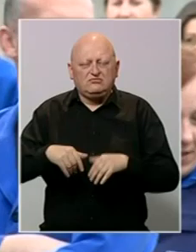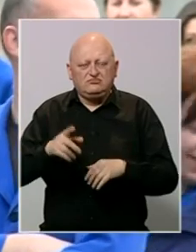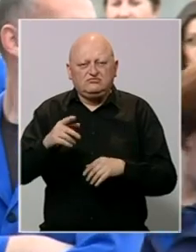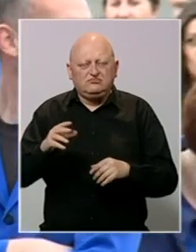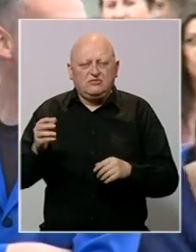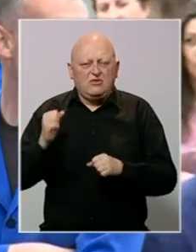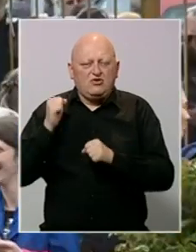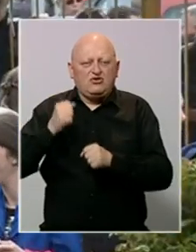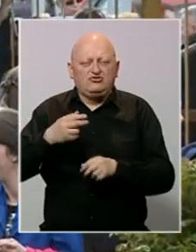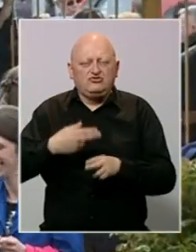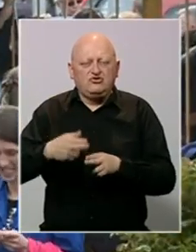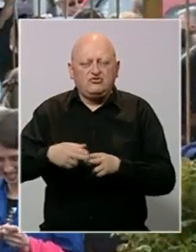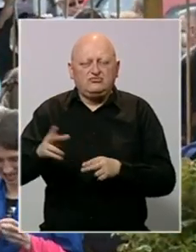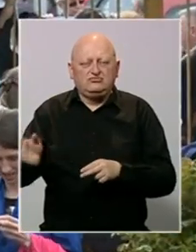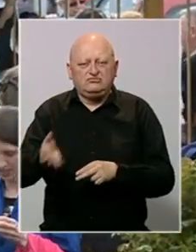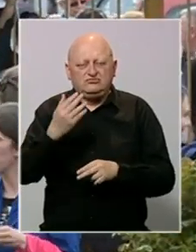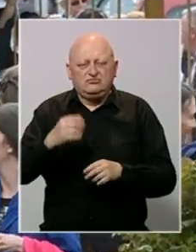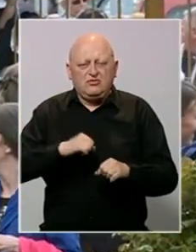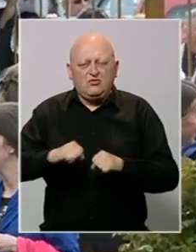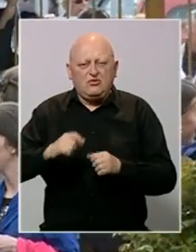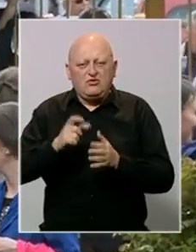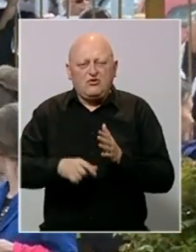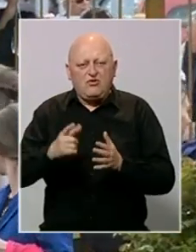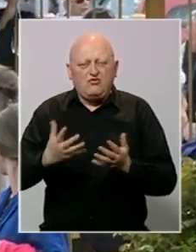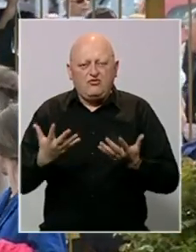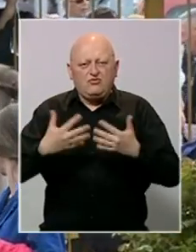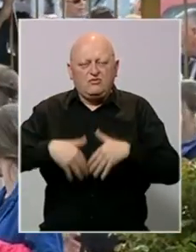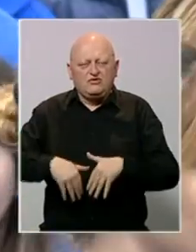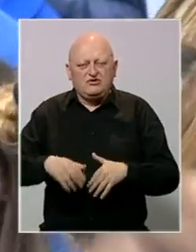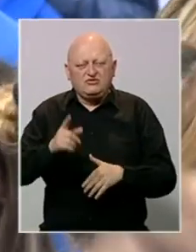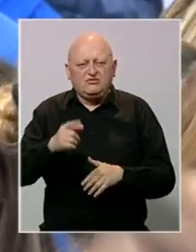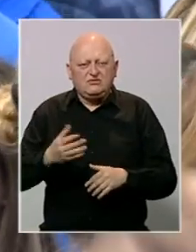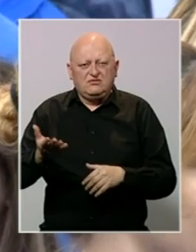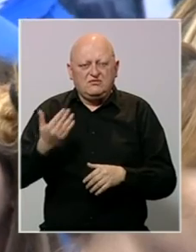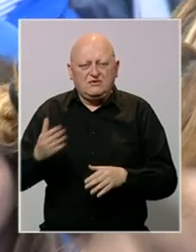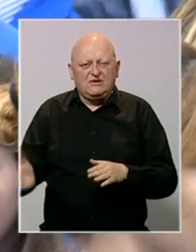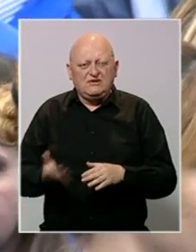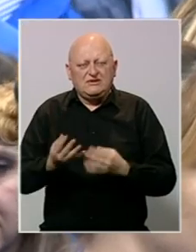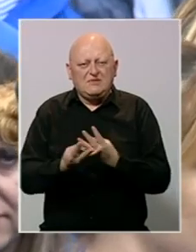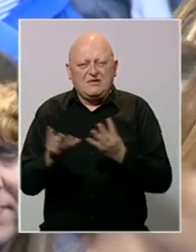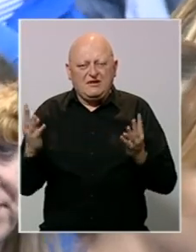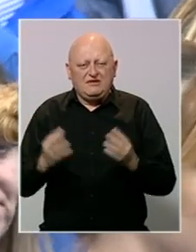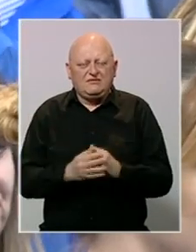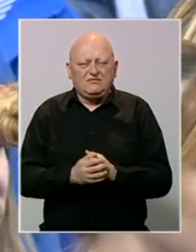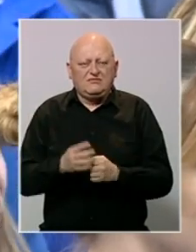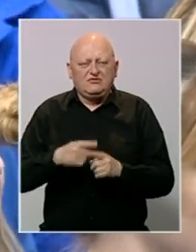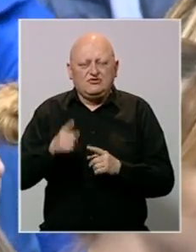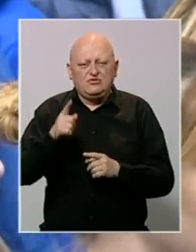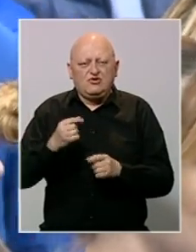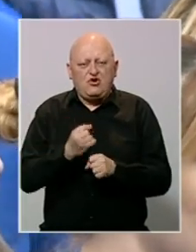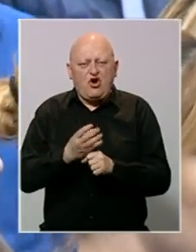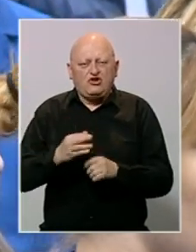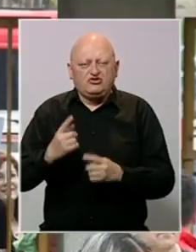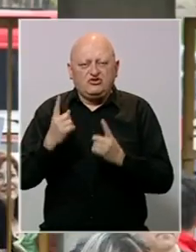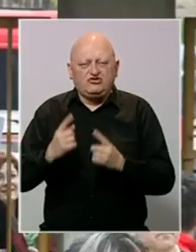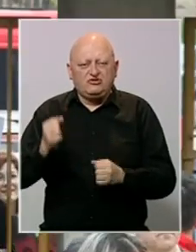donošenje odluke o razrešenju dužnosti članova uprave ovog privrednog društva prije isteka mandata. Zbog toga su u Goraždu